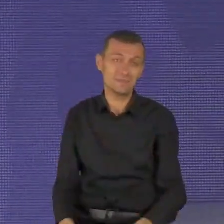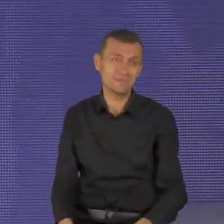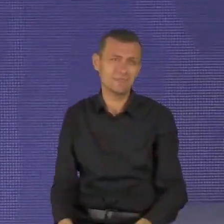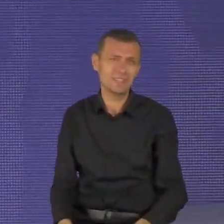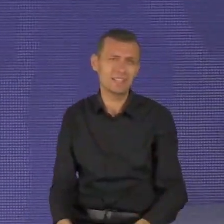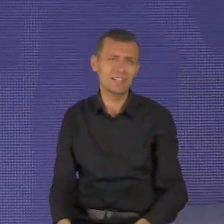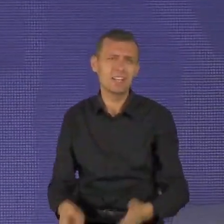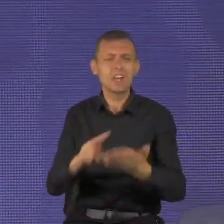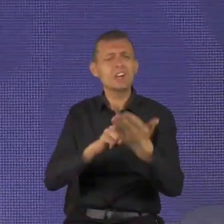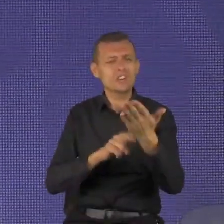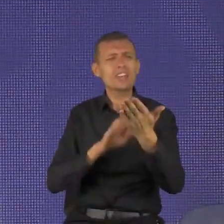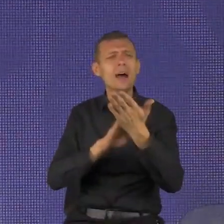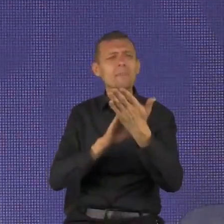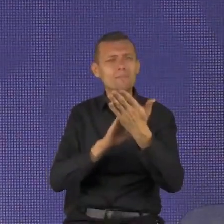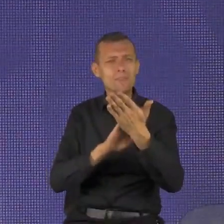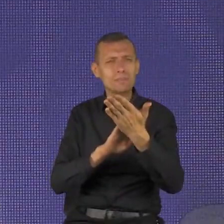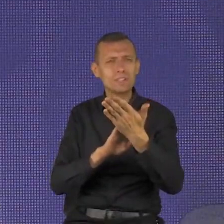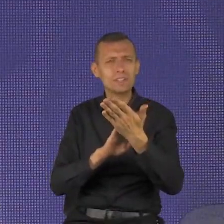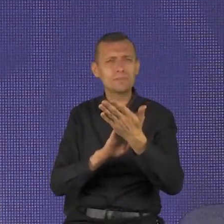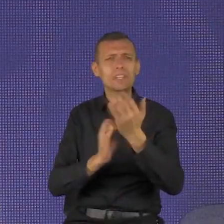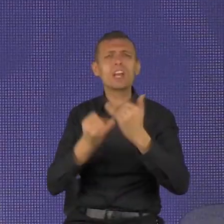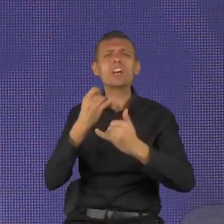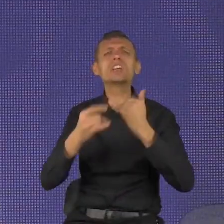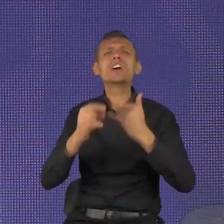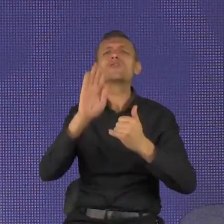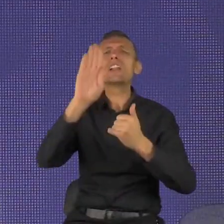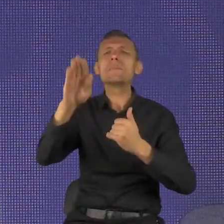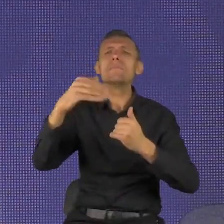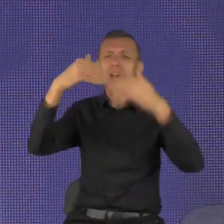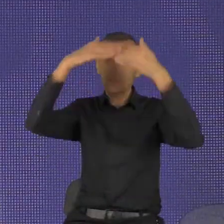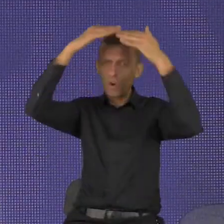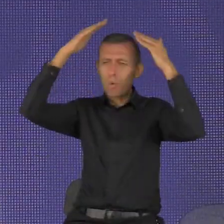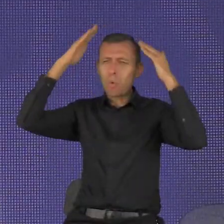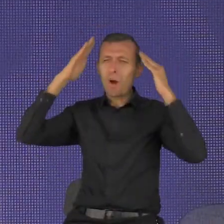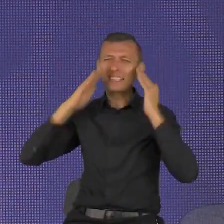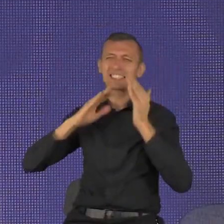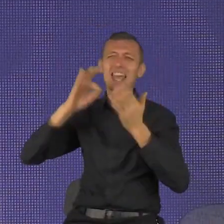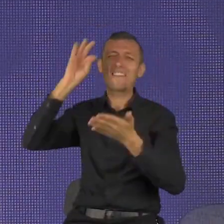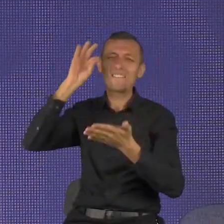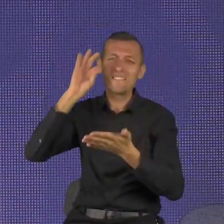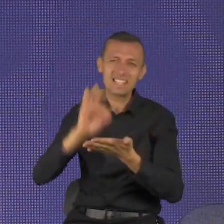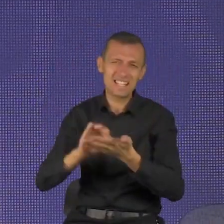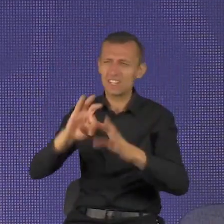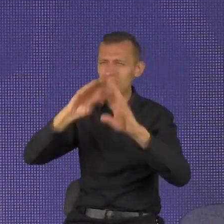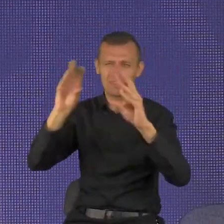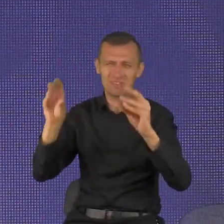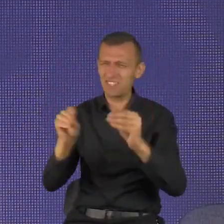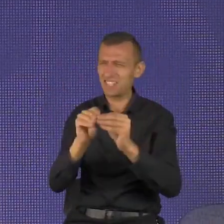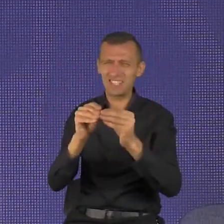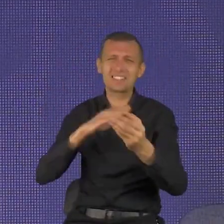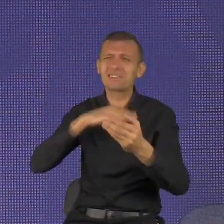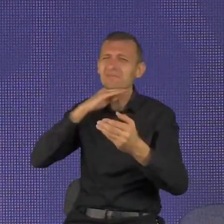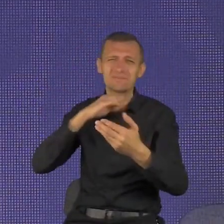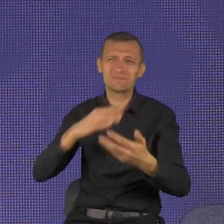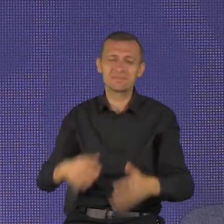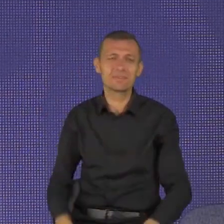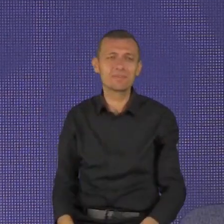Wiecie, jestem przekonany, że szczęście jest wyborem. Szczęście jest wyborem.